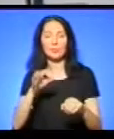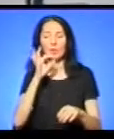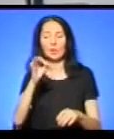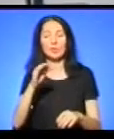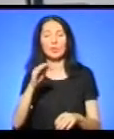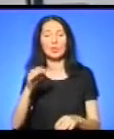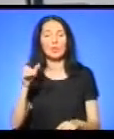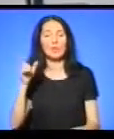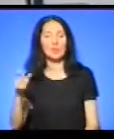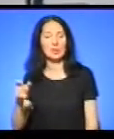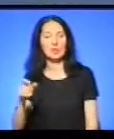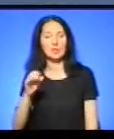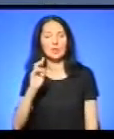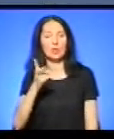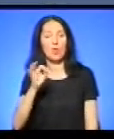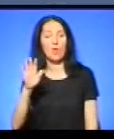Юрій Ковальков.